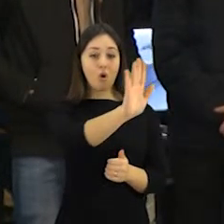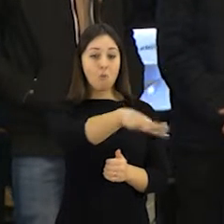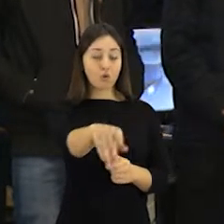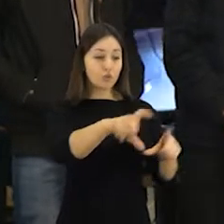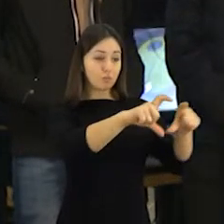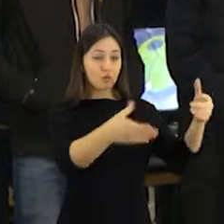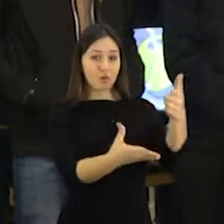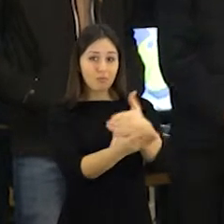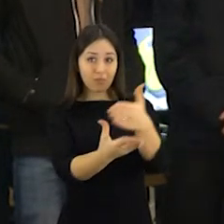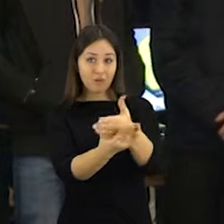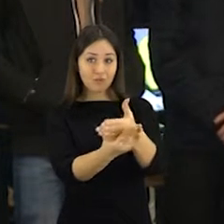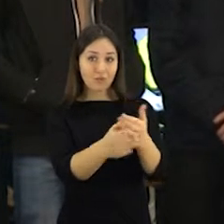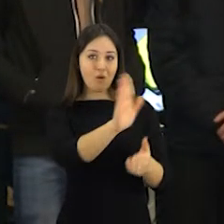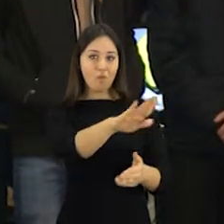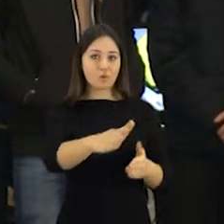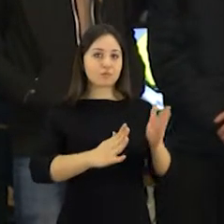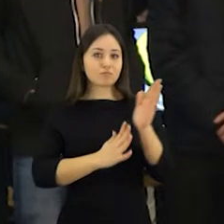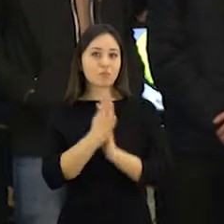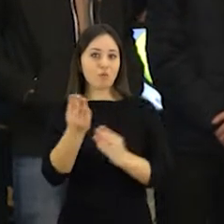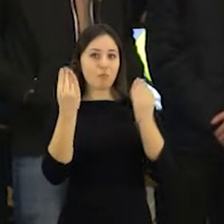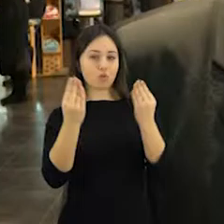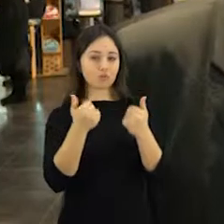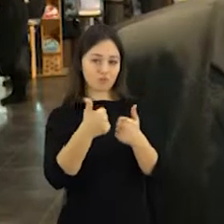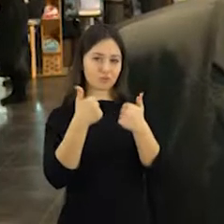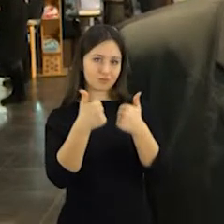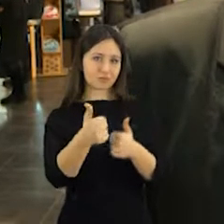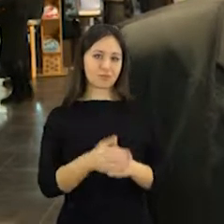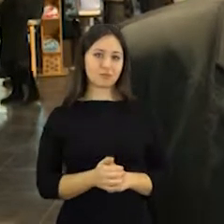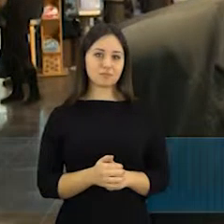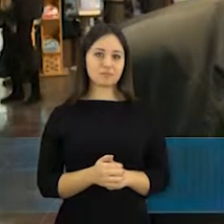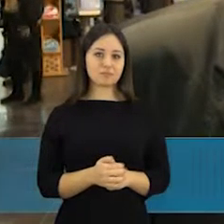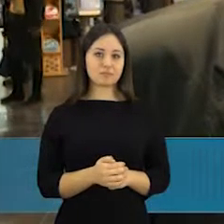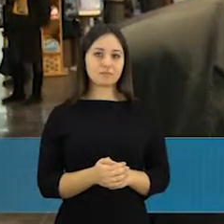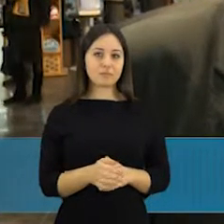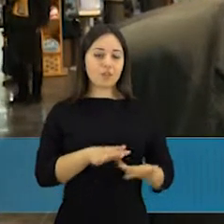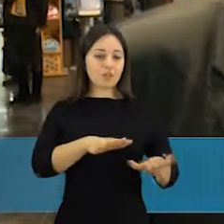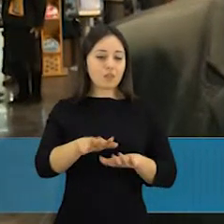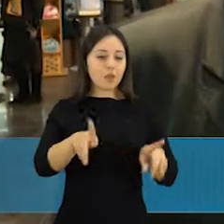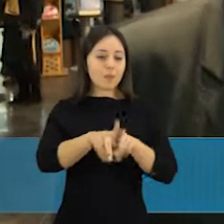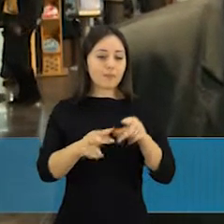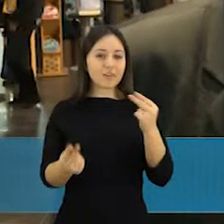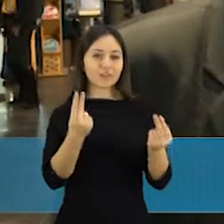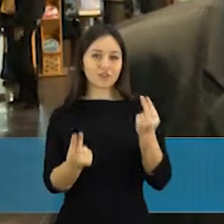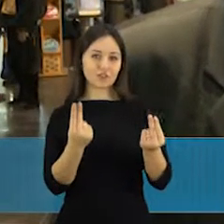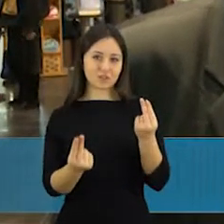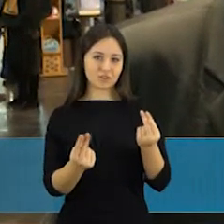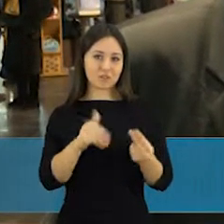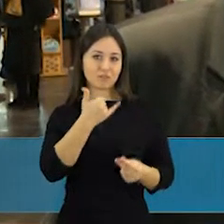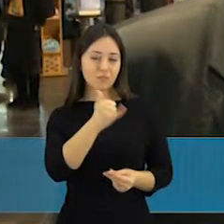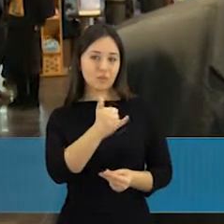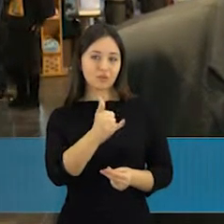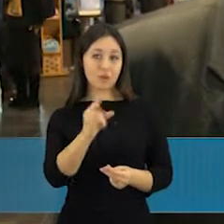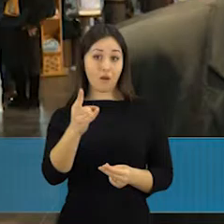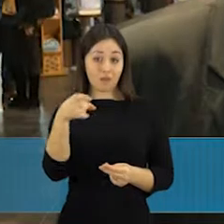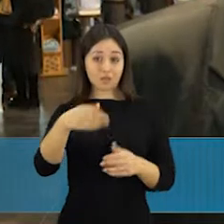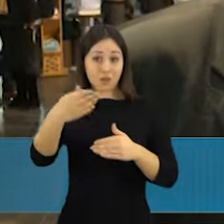suteikiamus šiltnamio sąlygos, save išbandyti verslę nepeikia. O čia juk yra, kaip sakyt, žaidimas, pasibandimas,